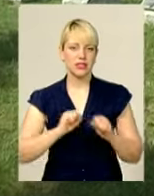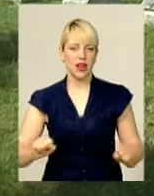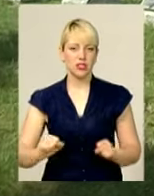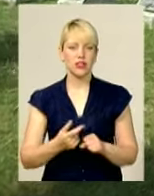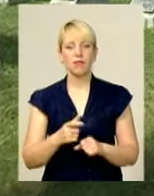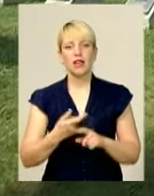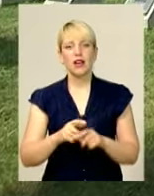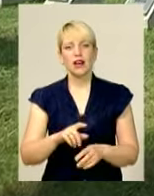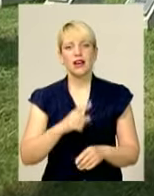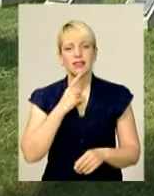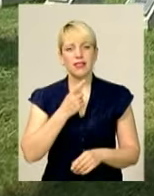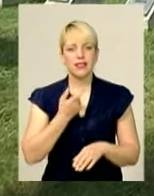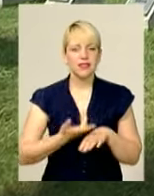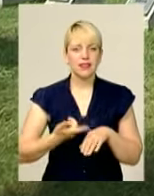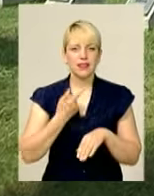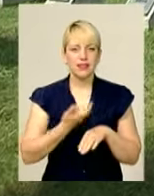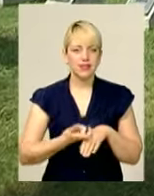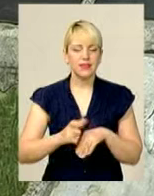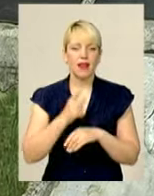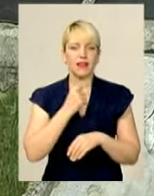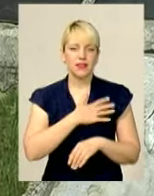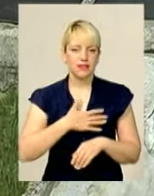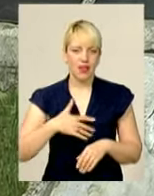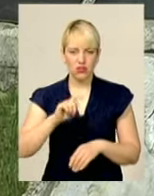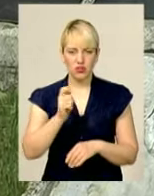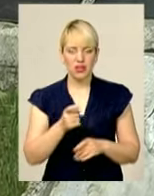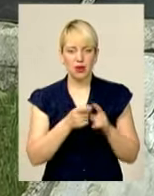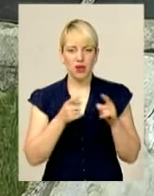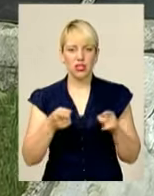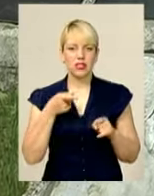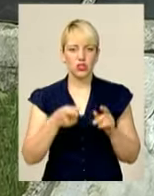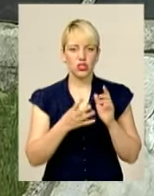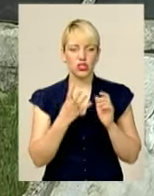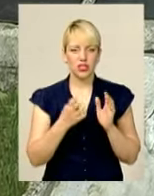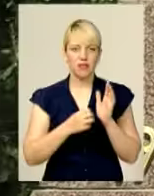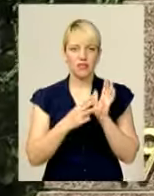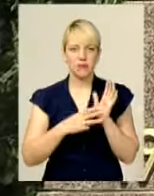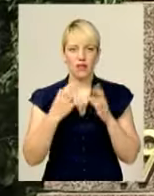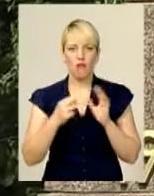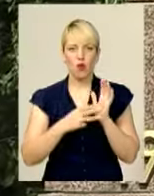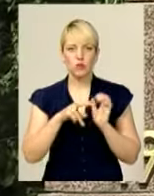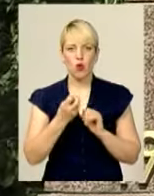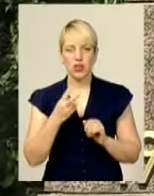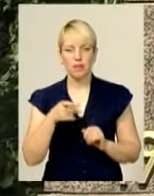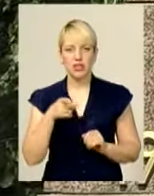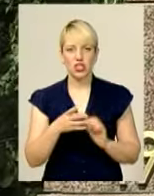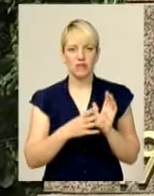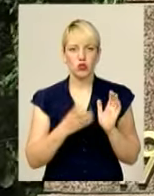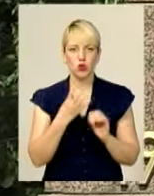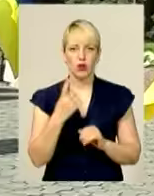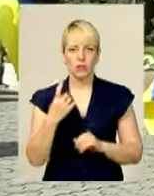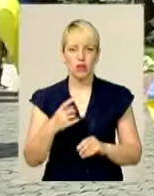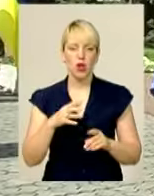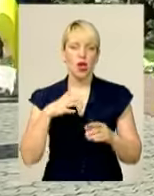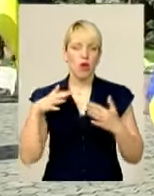Найкривавіша війна в історії людства тривала 1418 днів. 8 липня 1941-го бойові дії охопили